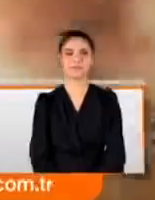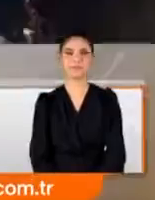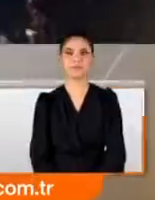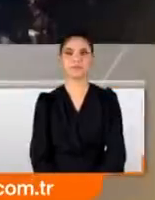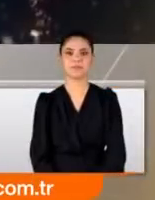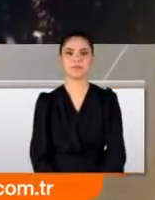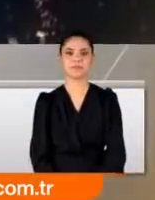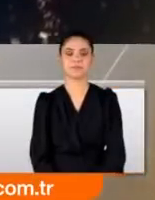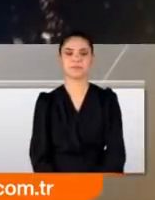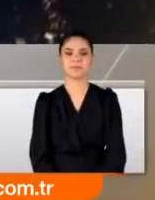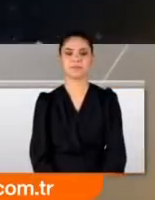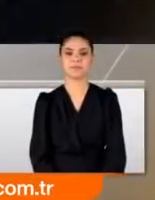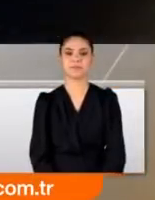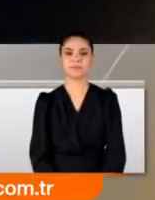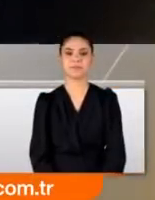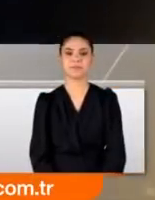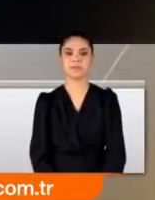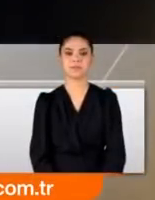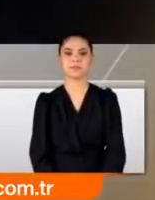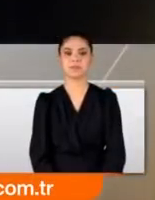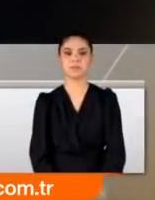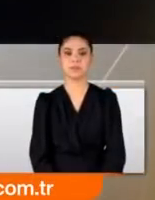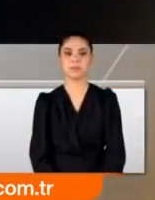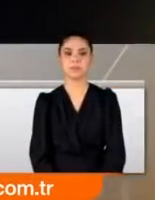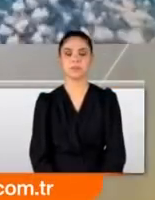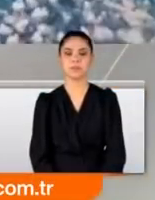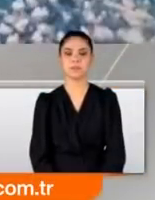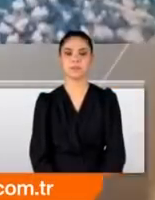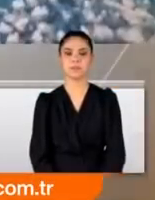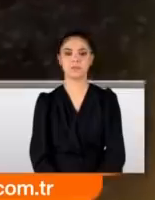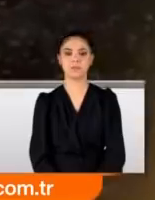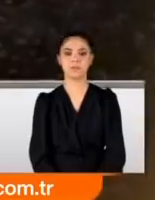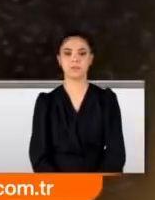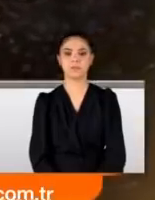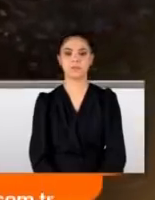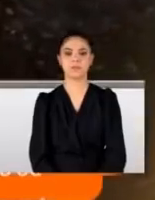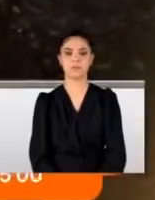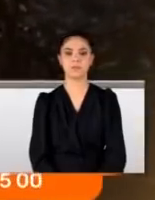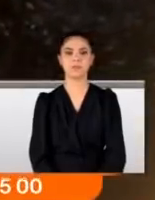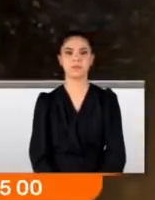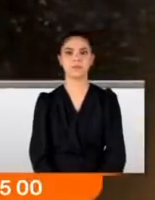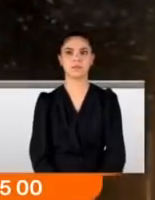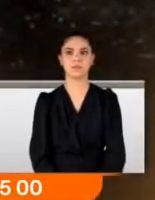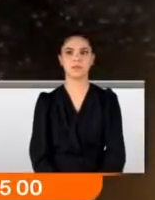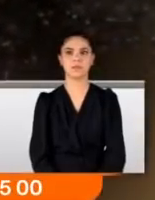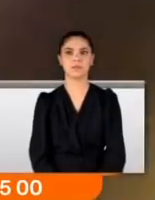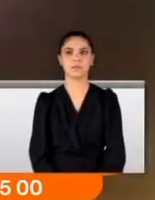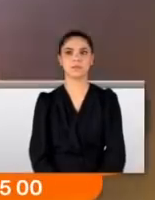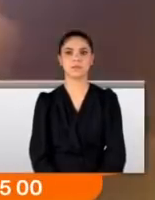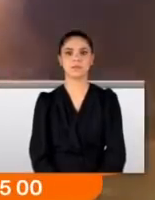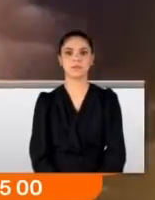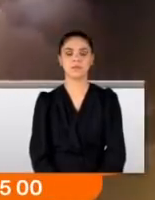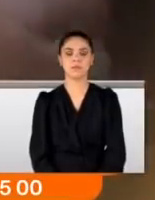10 yıllık vizyon, strateji, hedef ve projelerinin yer aldığı